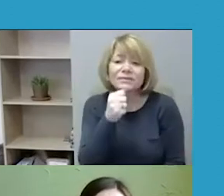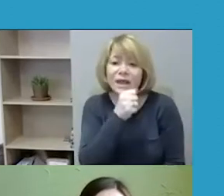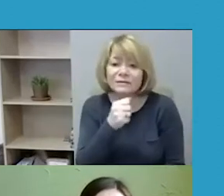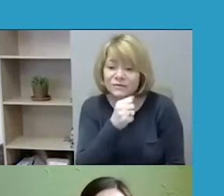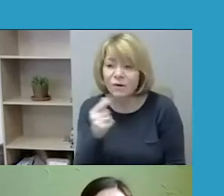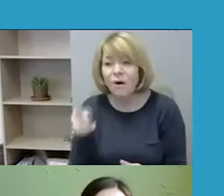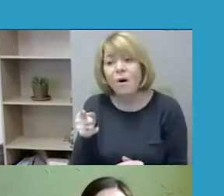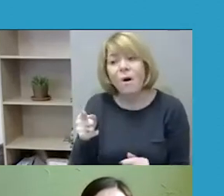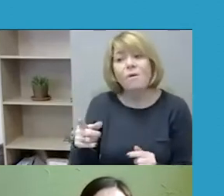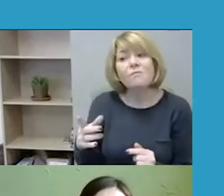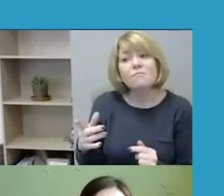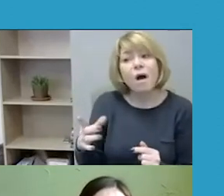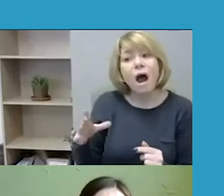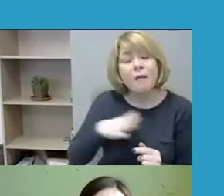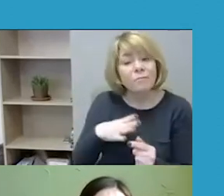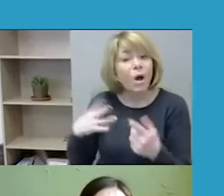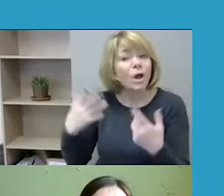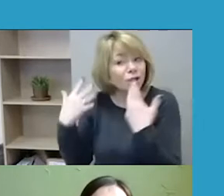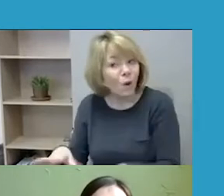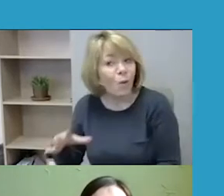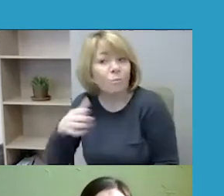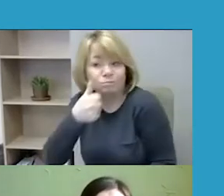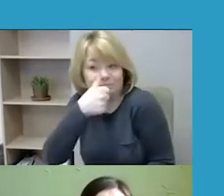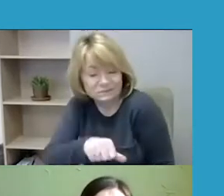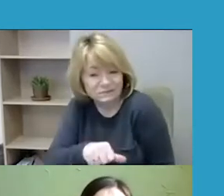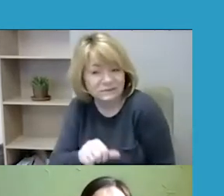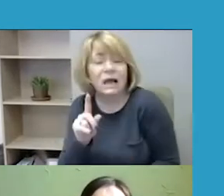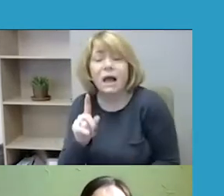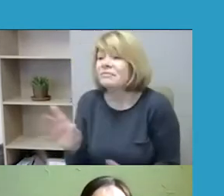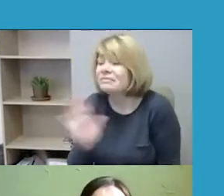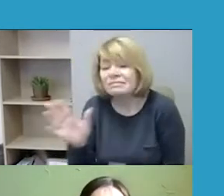asmenės būtų patyrę, bet iš tikrųjų dauguma jų buvo susidūrę.